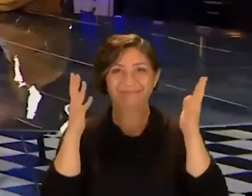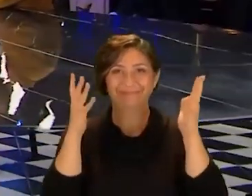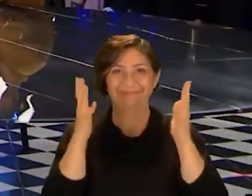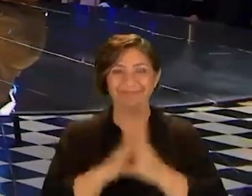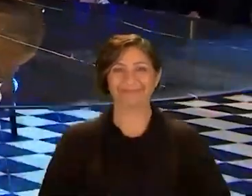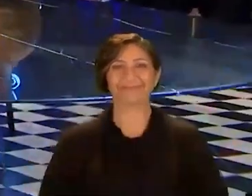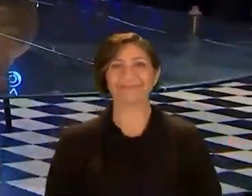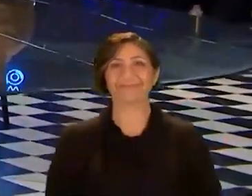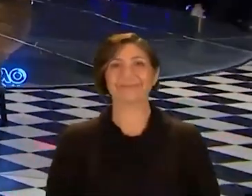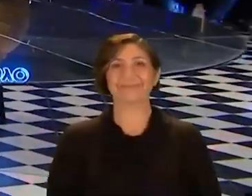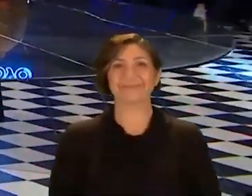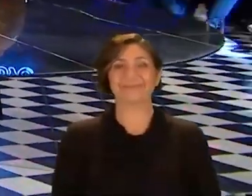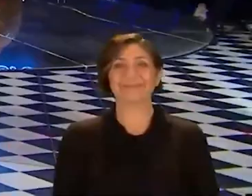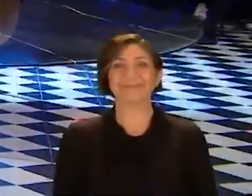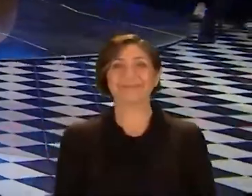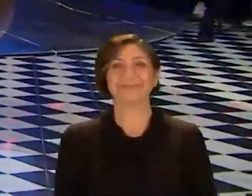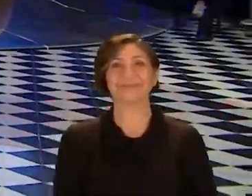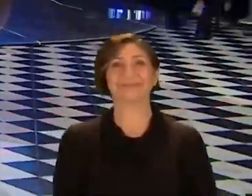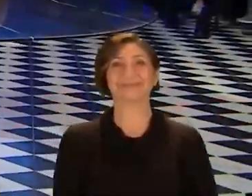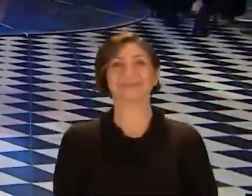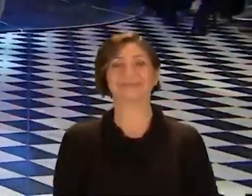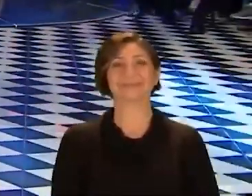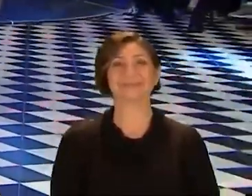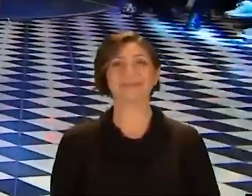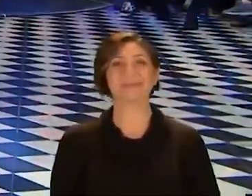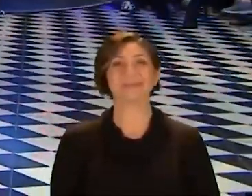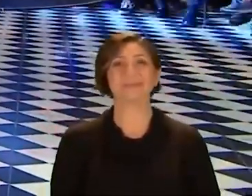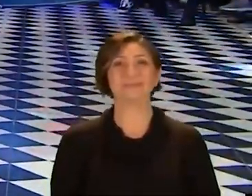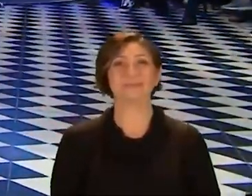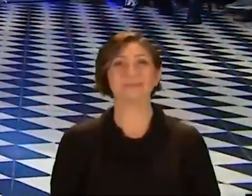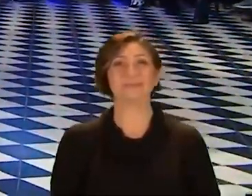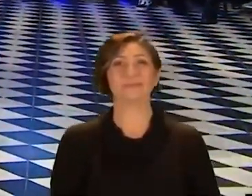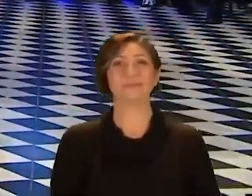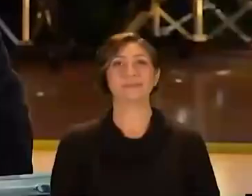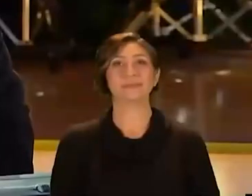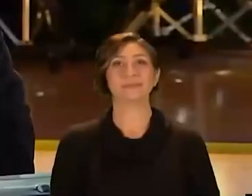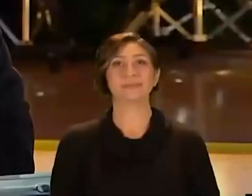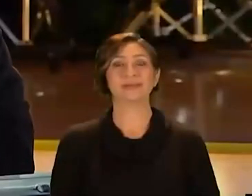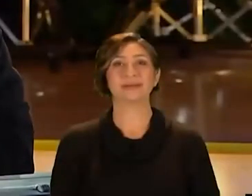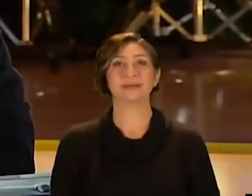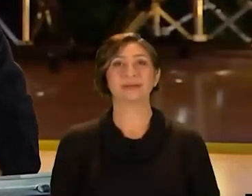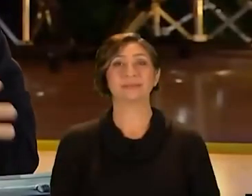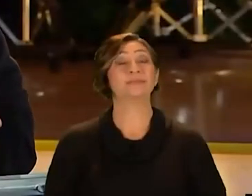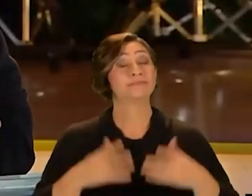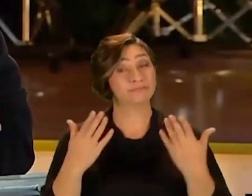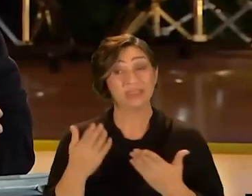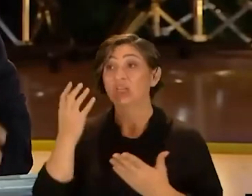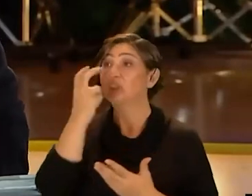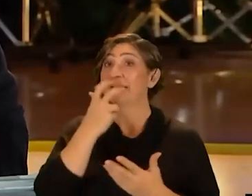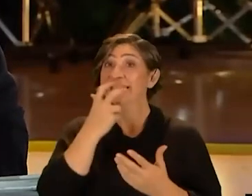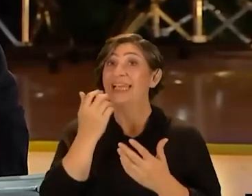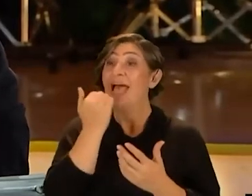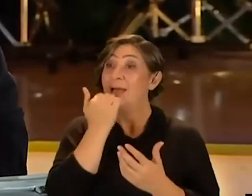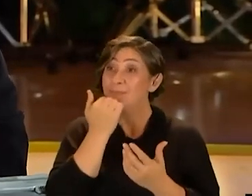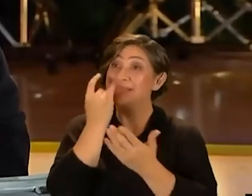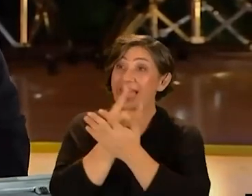şarkılarında